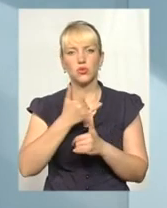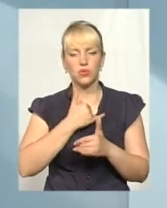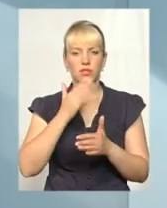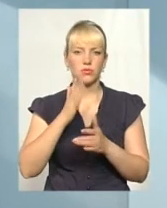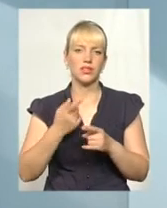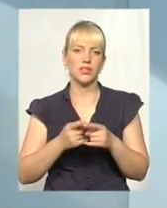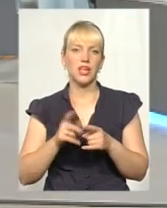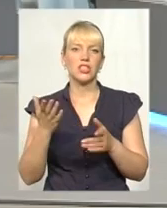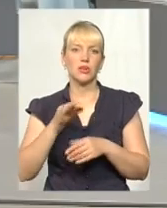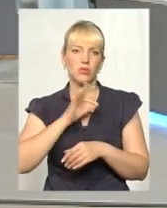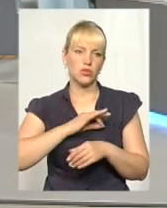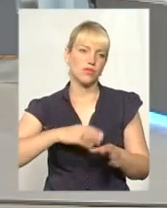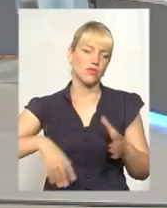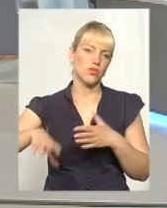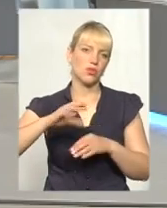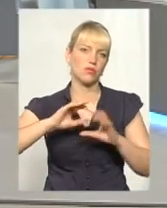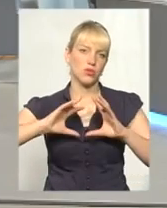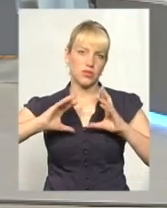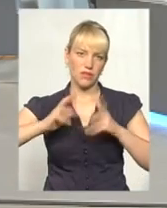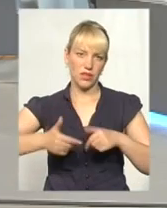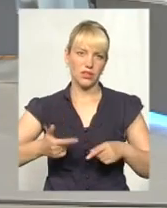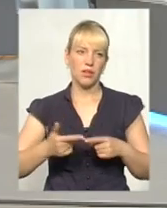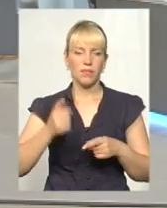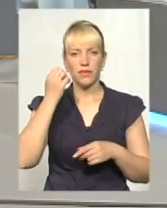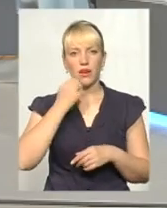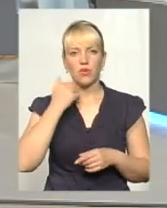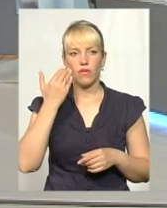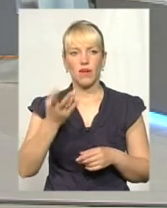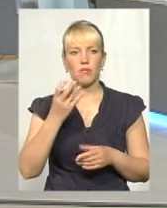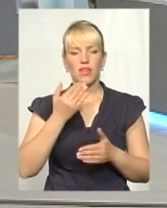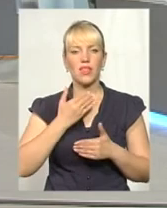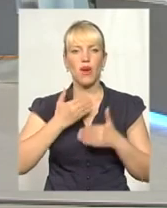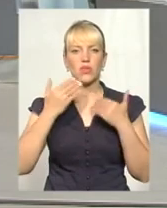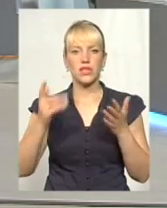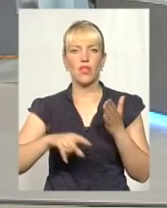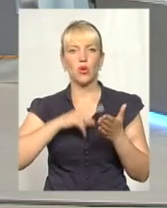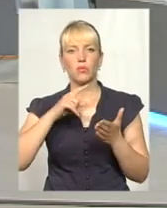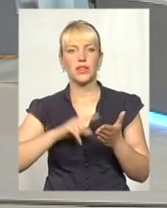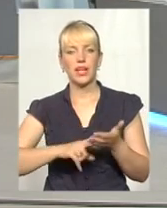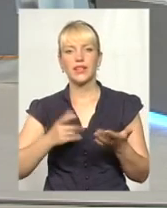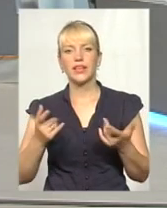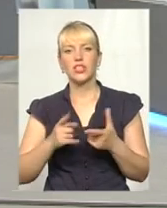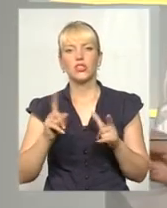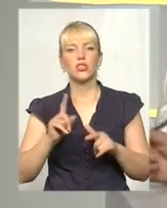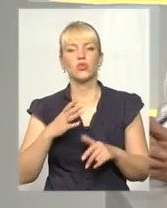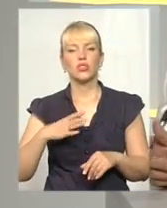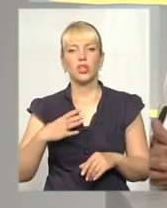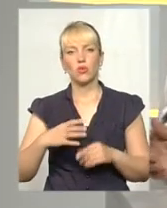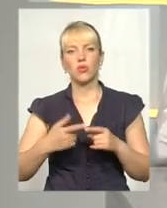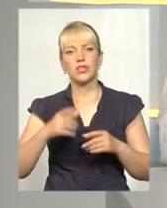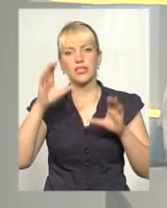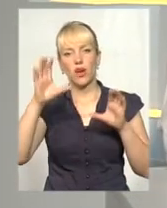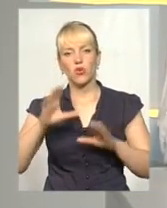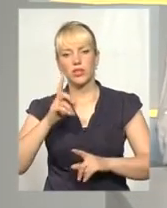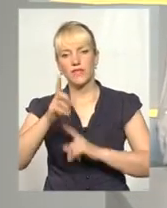світі. Дякую, пані Лілі. І на останок питання. Скажіть, чи очікується законодавчі зміни